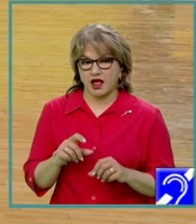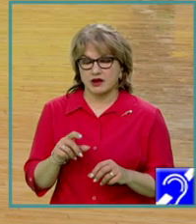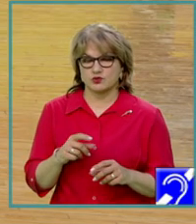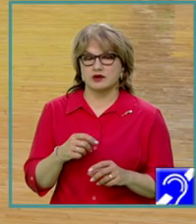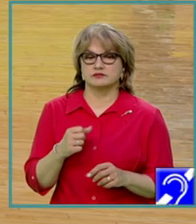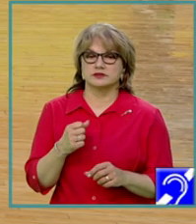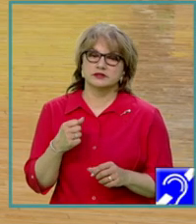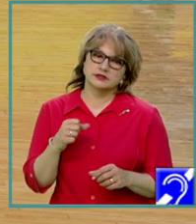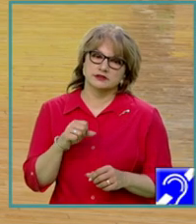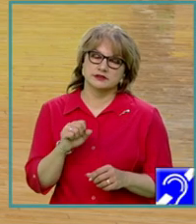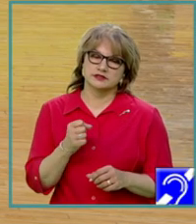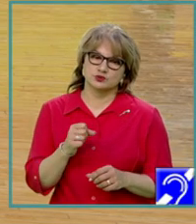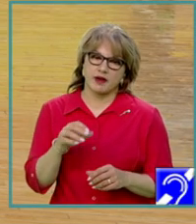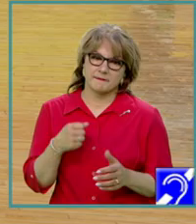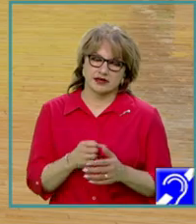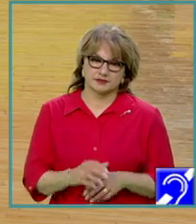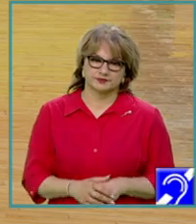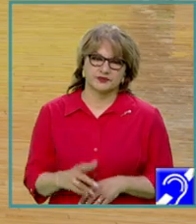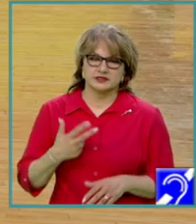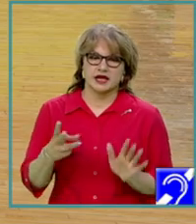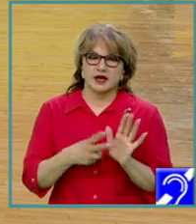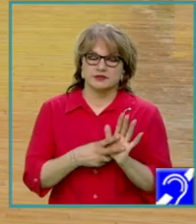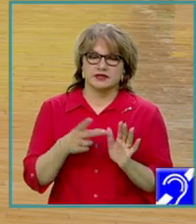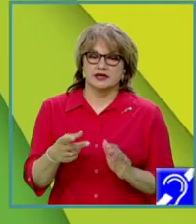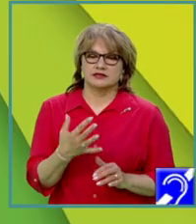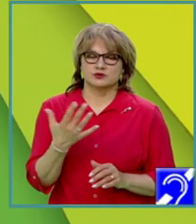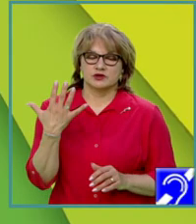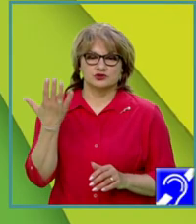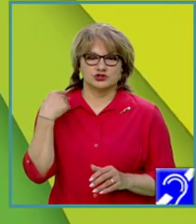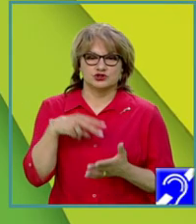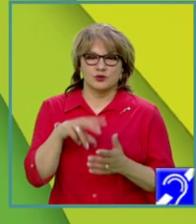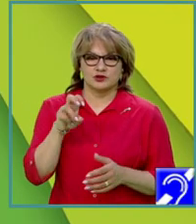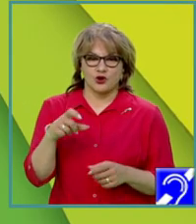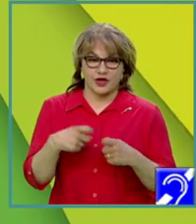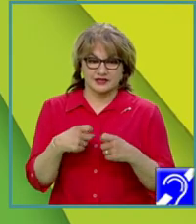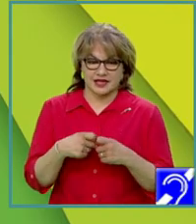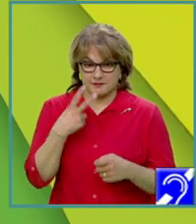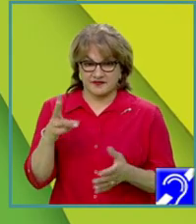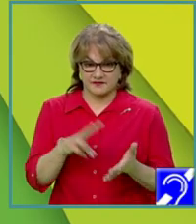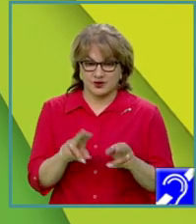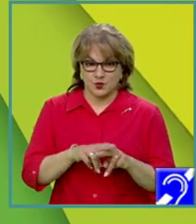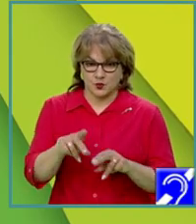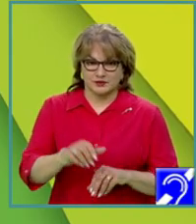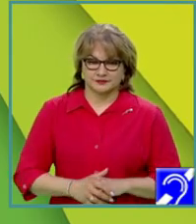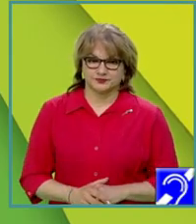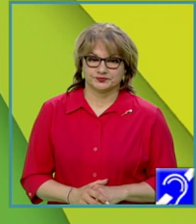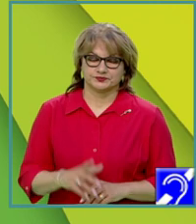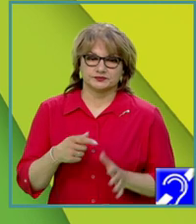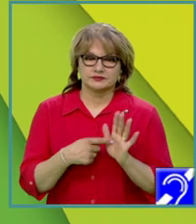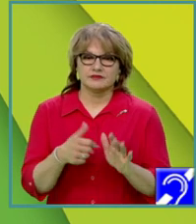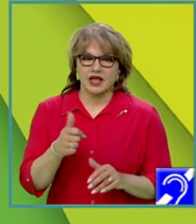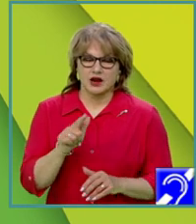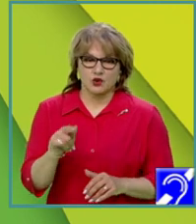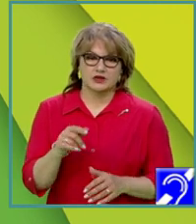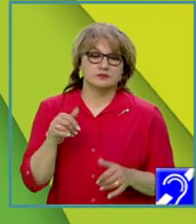o aplicație, este vorba de testul de antrenament numărul 5 din 2020, în care am exprimat algoritmul.